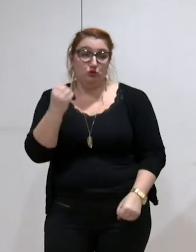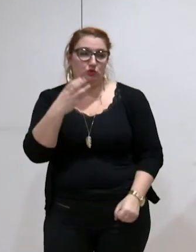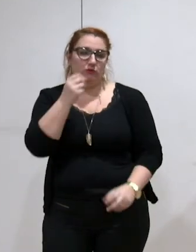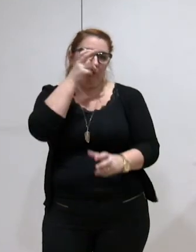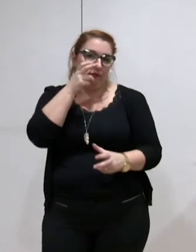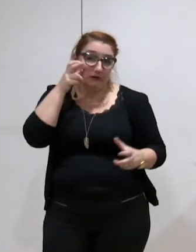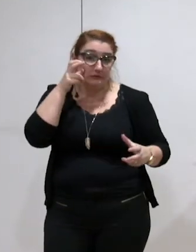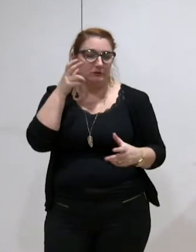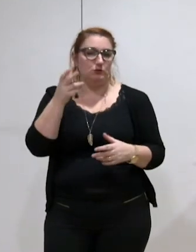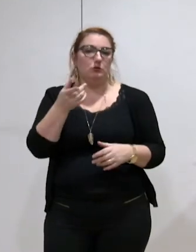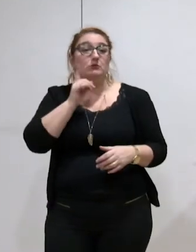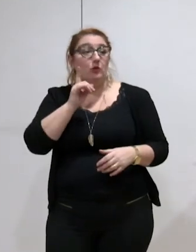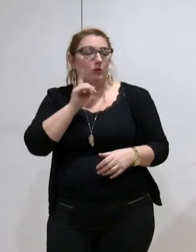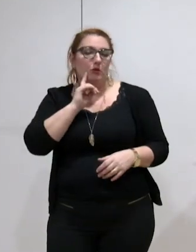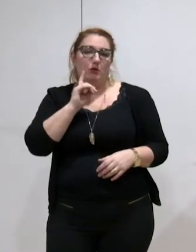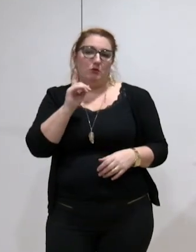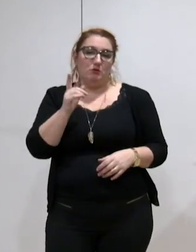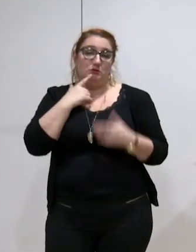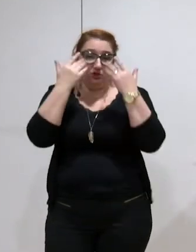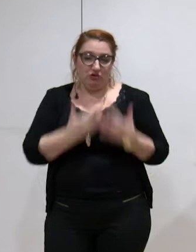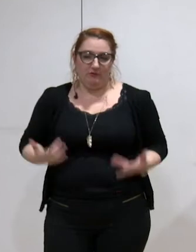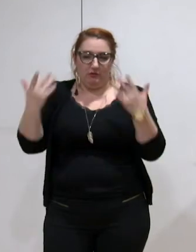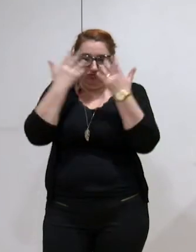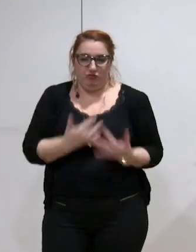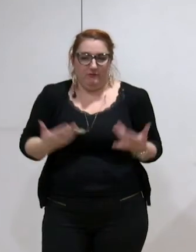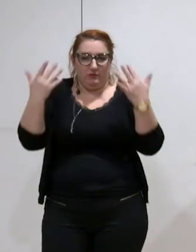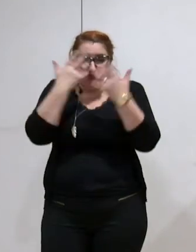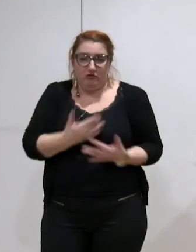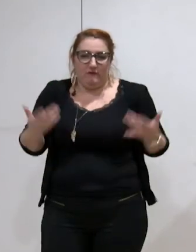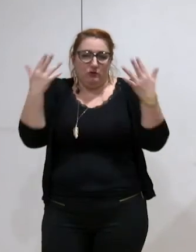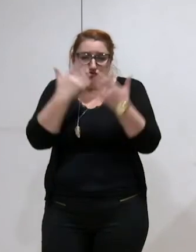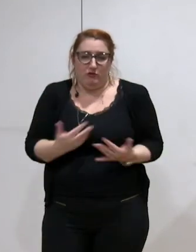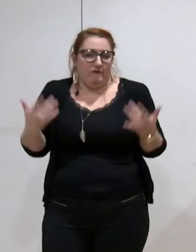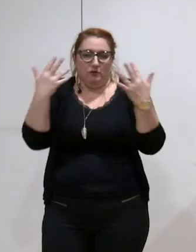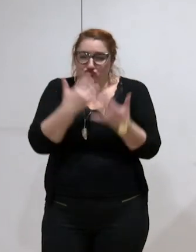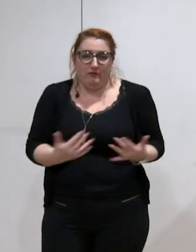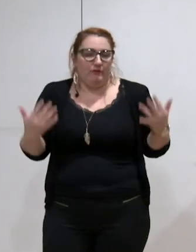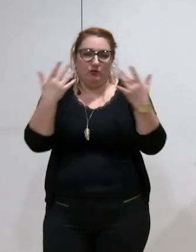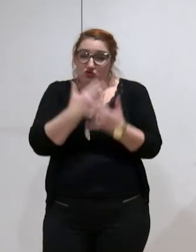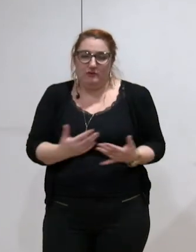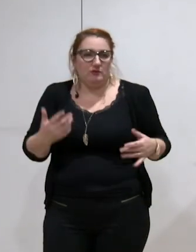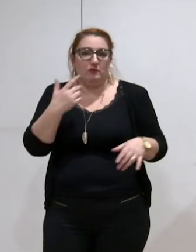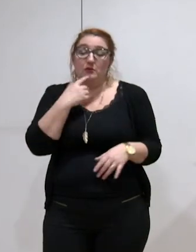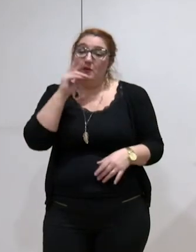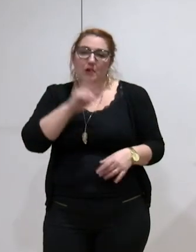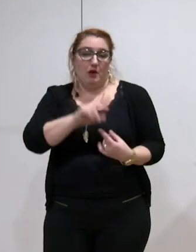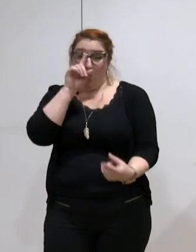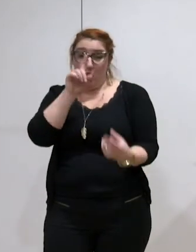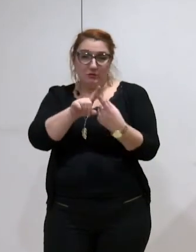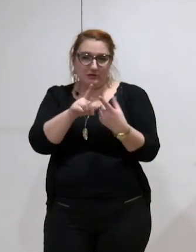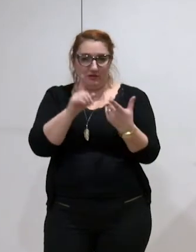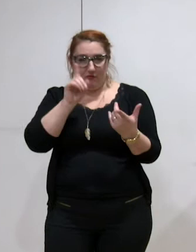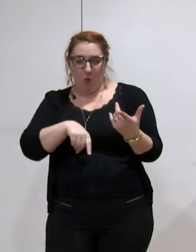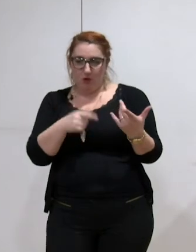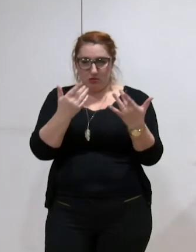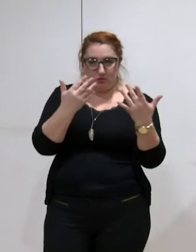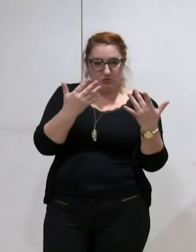puisque on ne parle que de chiffres, et que la question centrale, évidemment, d'évaluer correctement les